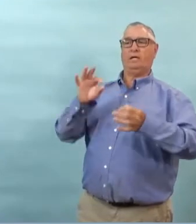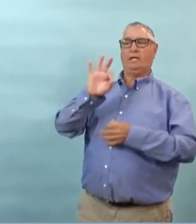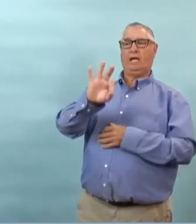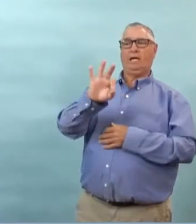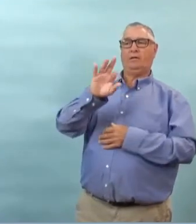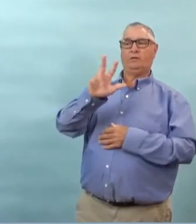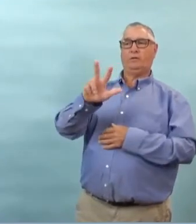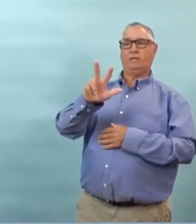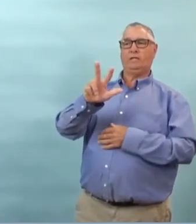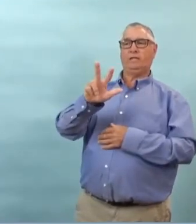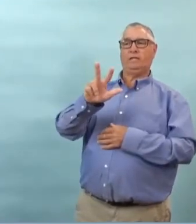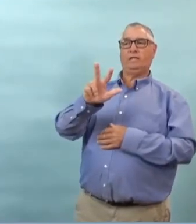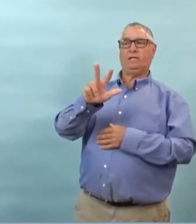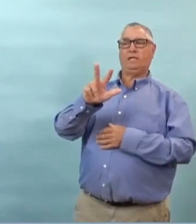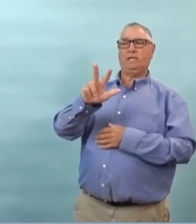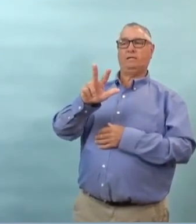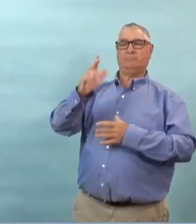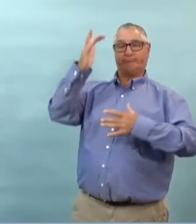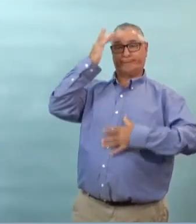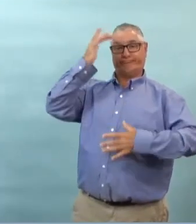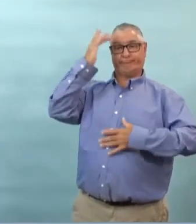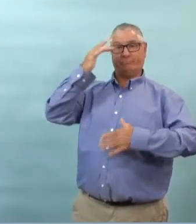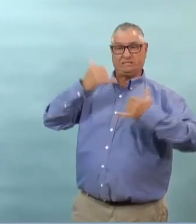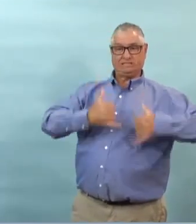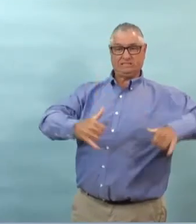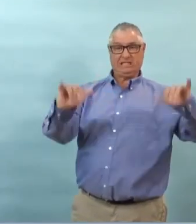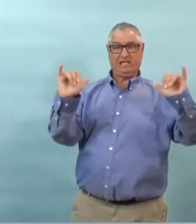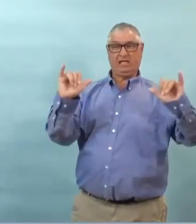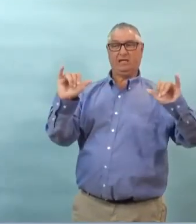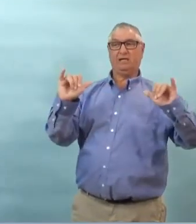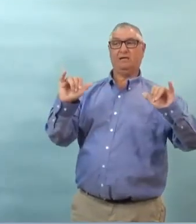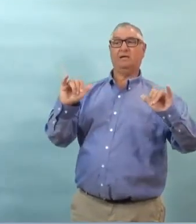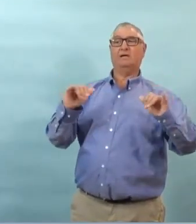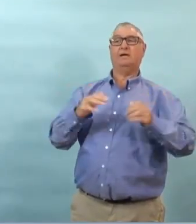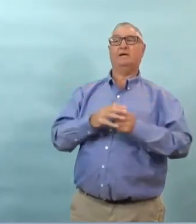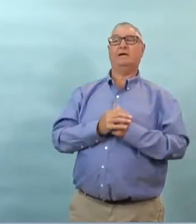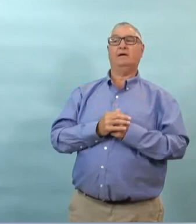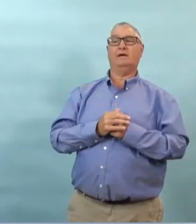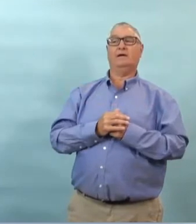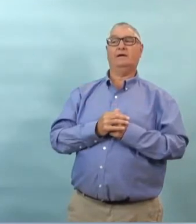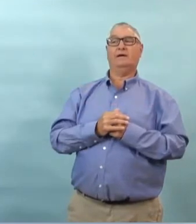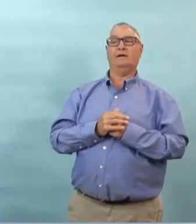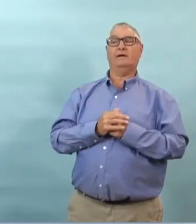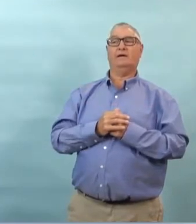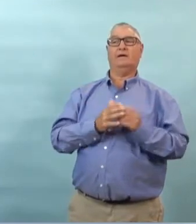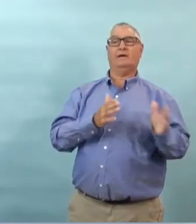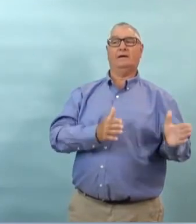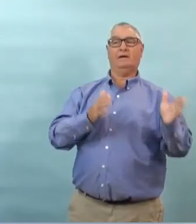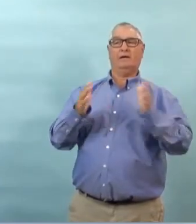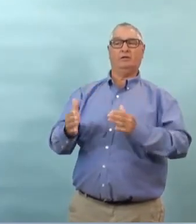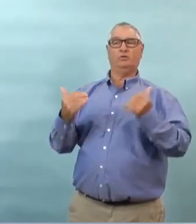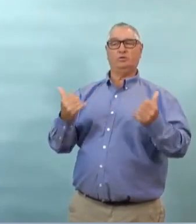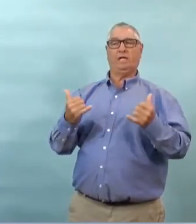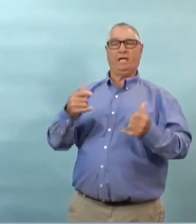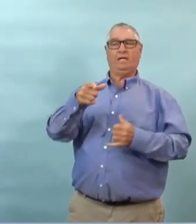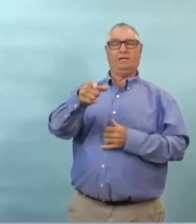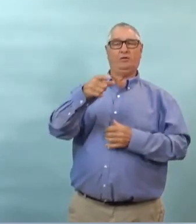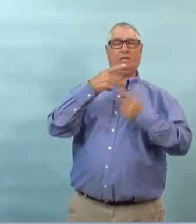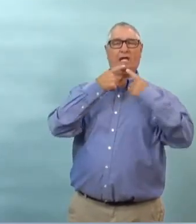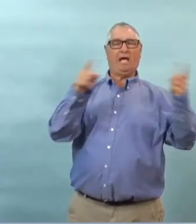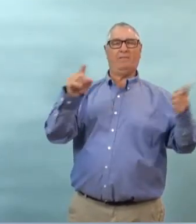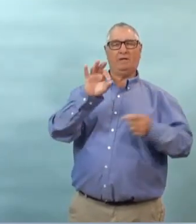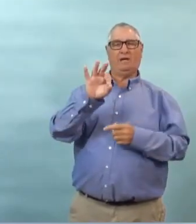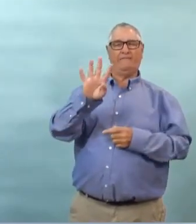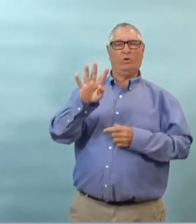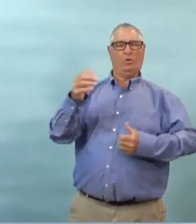la co vide vous avez parlé de 93 94 cas il ya une différence entre vous